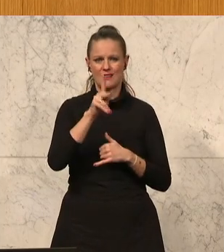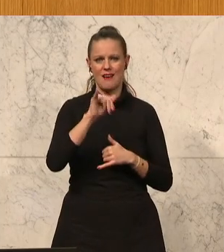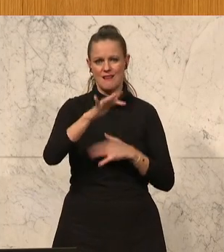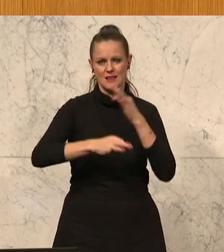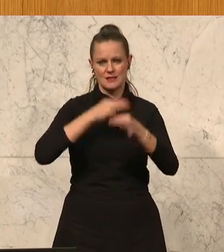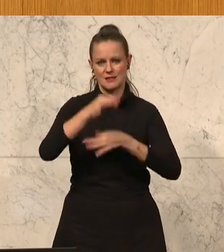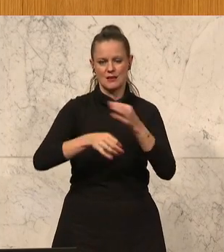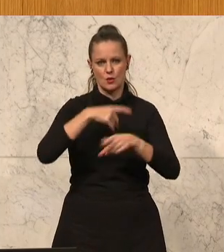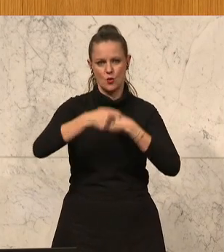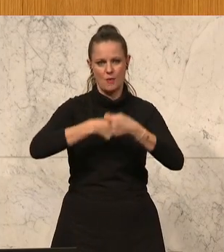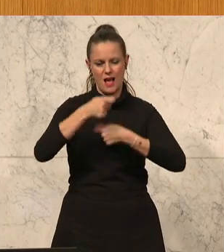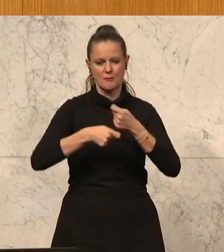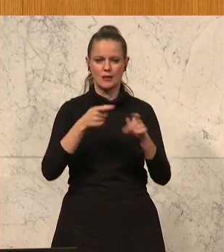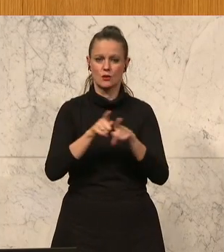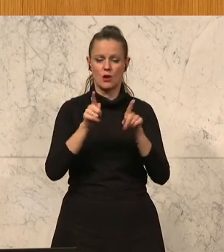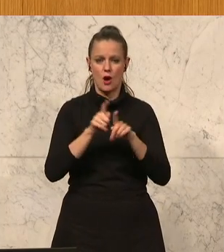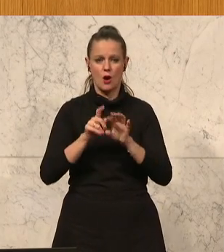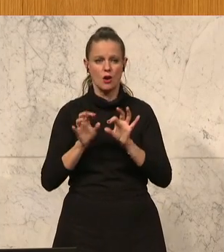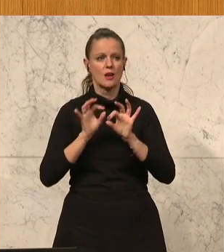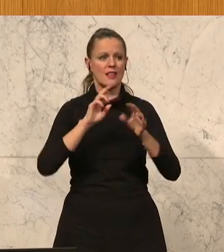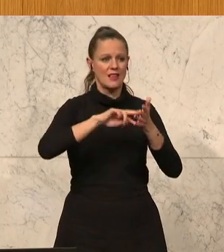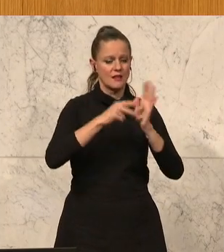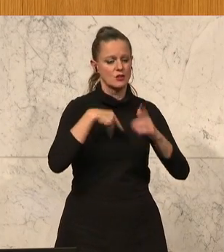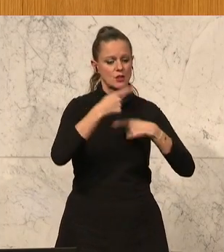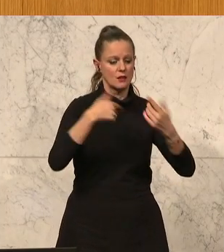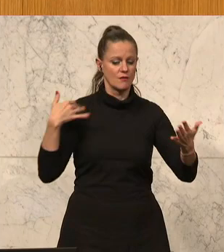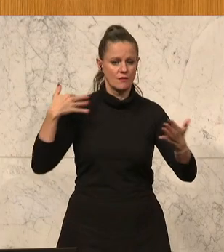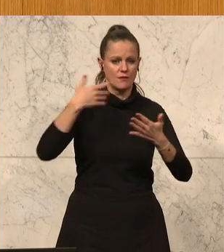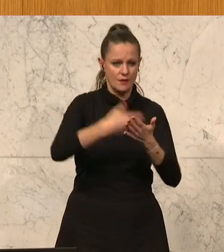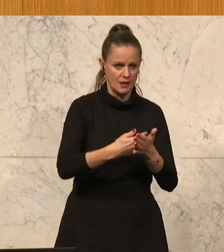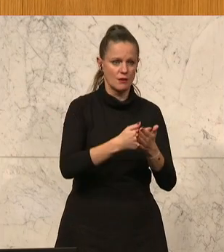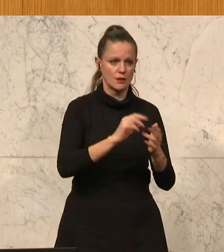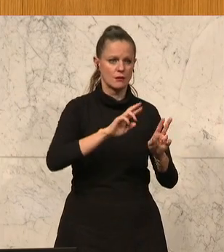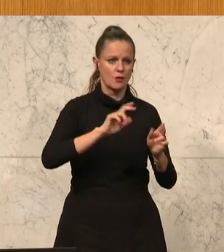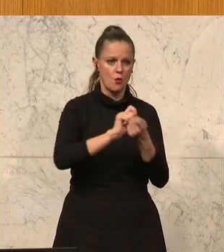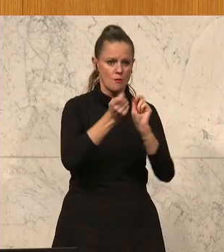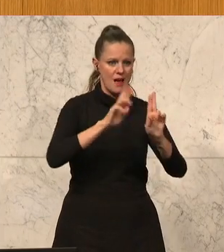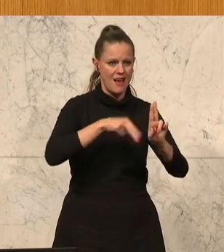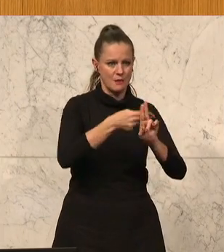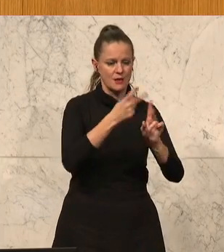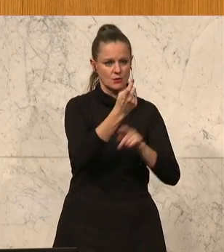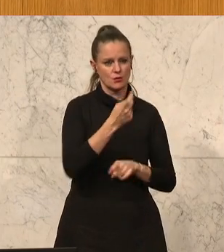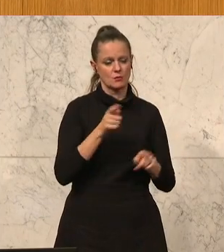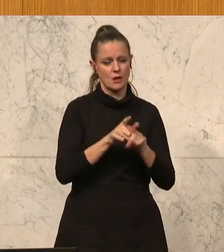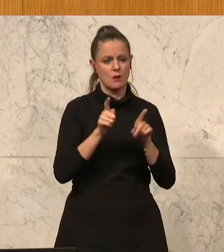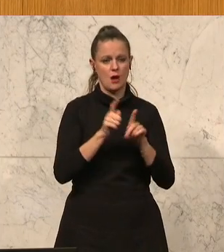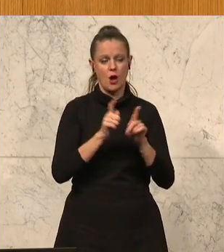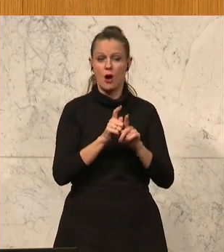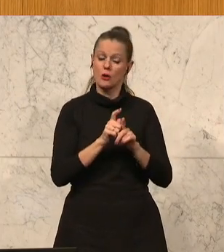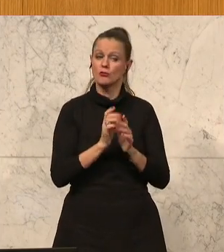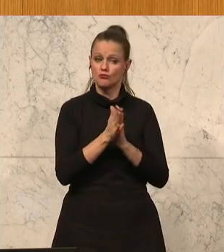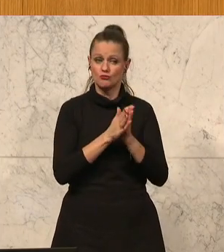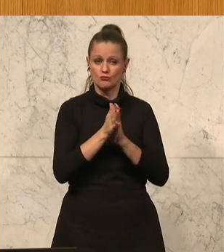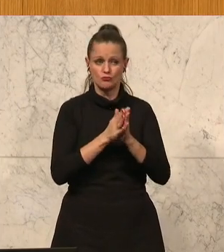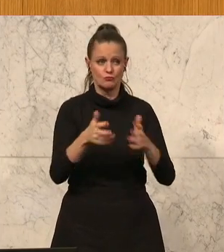-Strategie überarbeiten und natürlich an die technischen Entwicklungen, die sich auch abzeichnen, anpassen. Wir sind aber auch in froher Erwartung auf